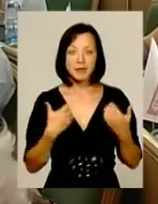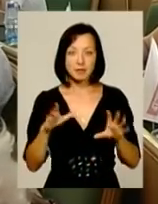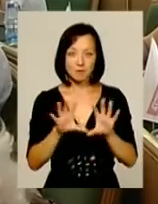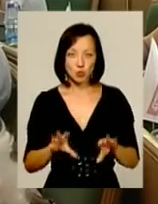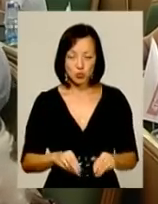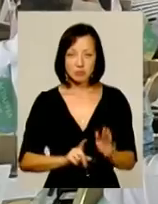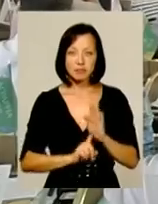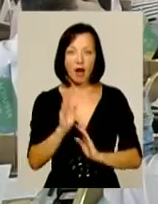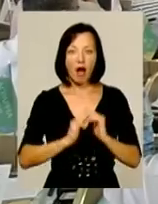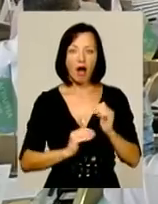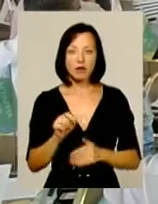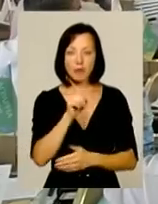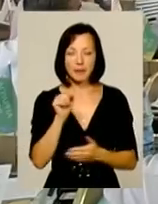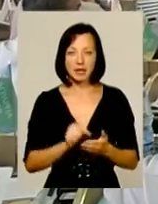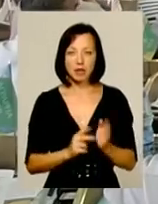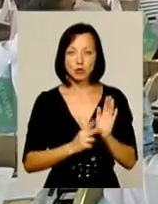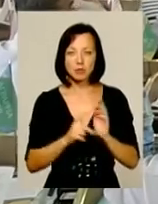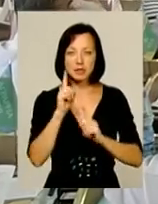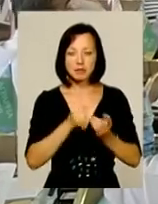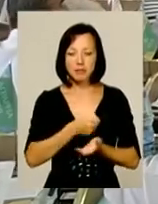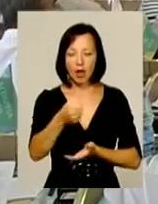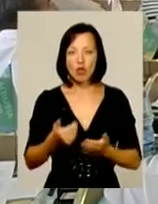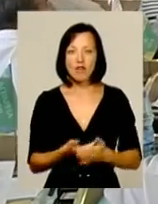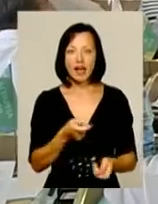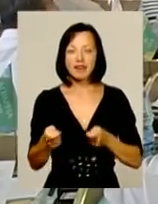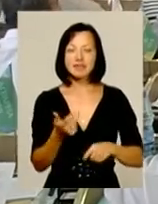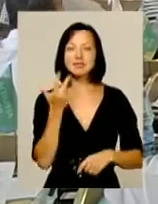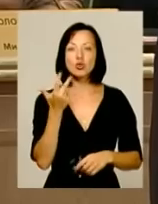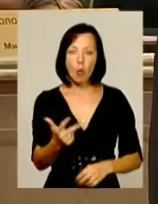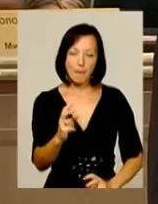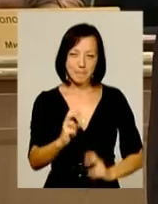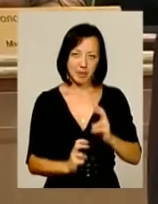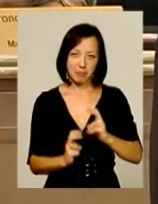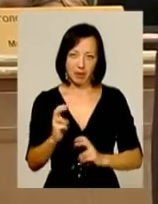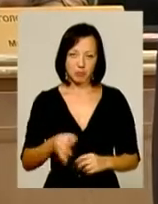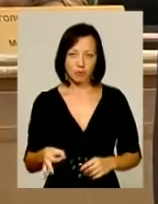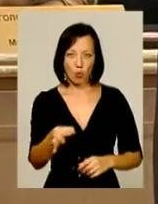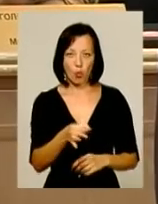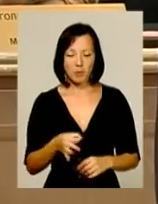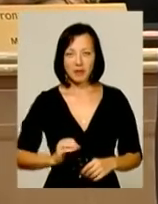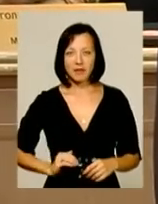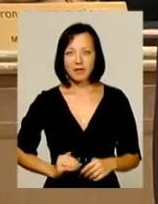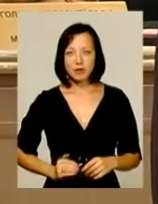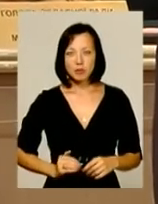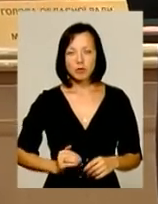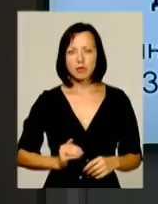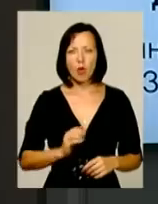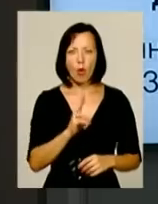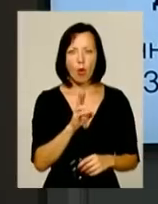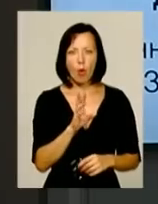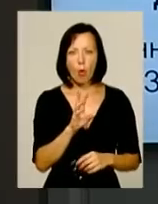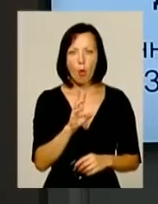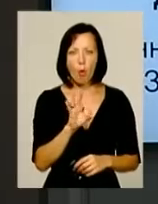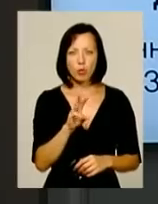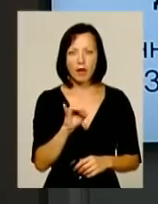взялися до кадрових питань. На сьомій сесії представили нових керівників трьох комунальних підприємств краю. Фірму «Комунальники» очолив Дмитро